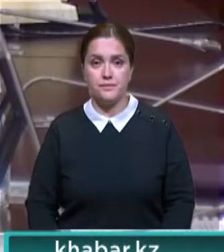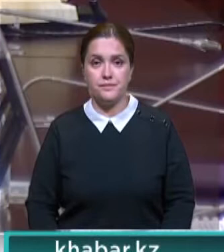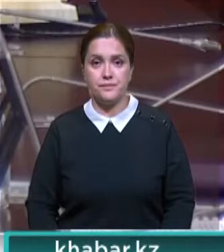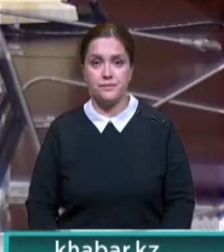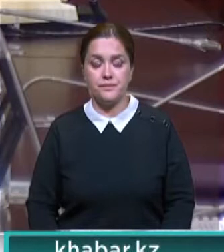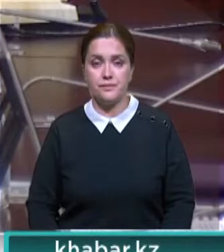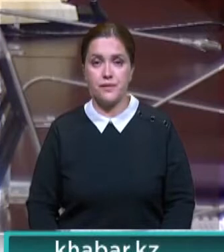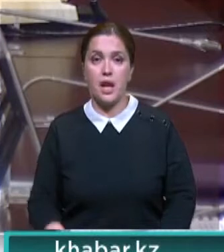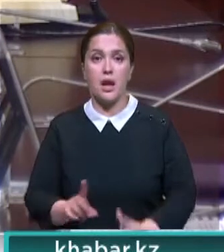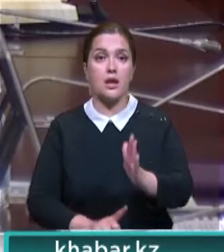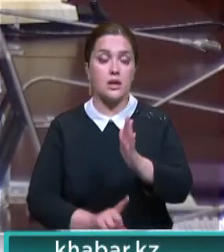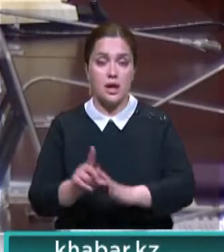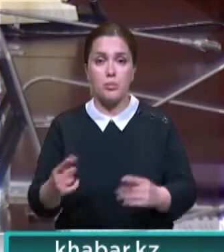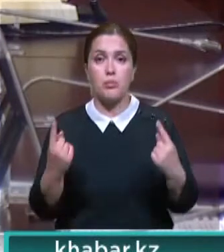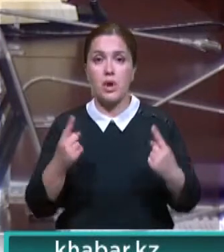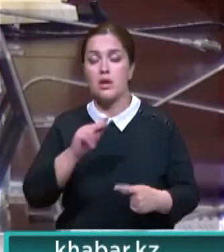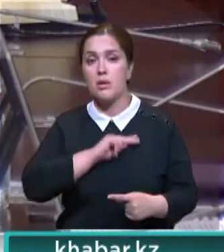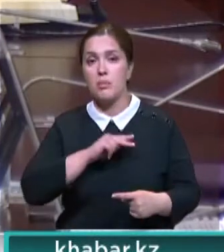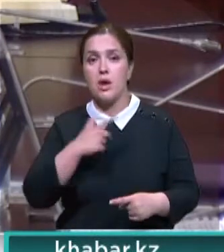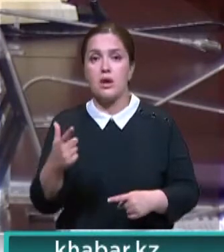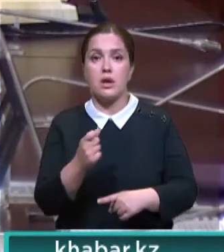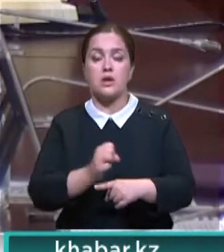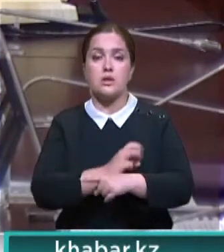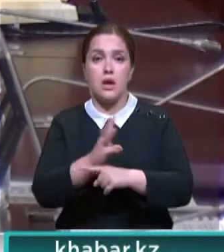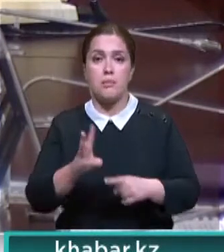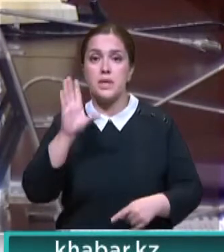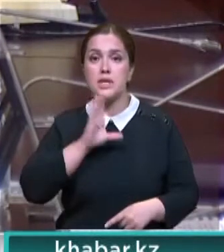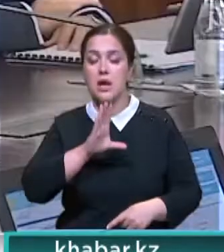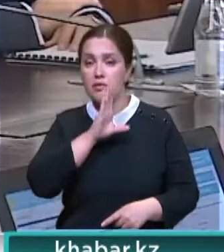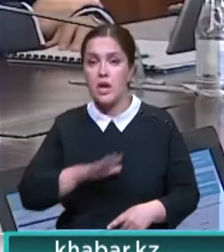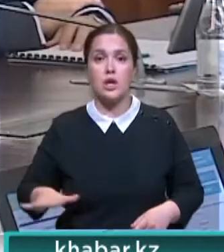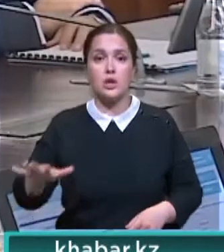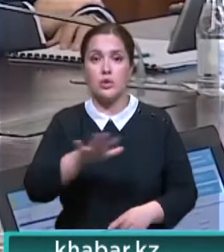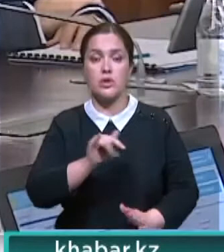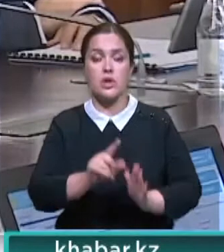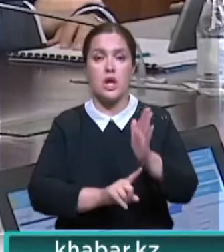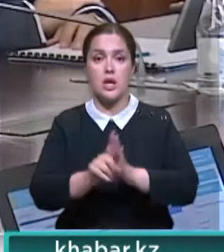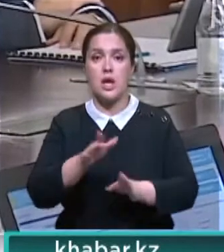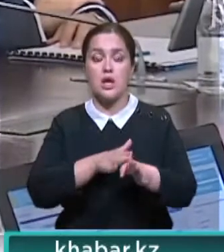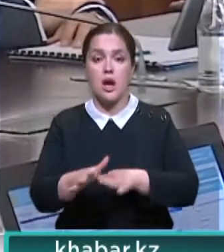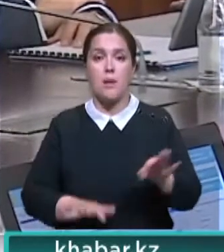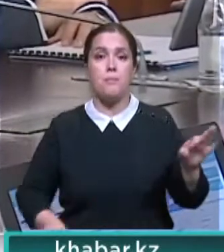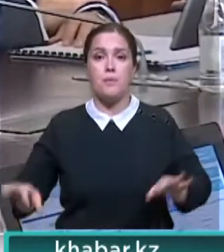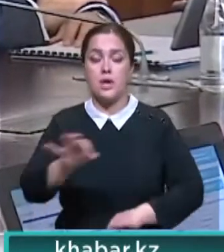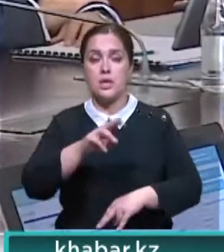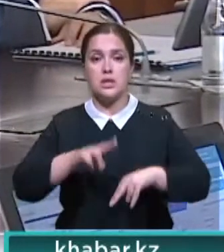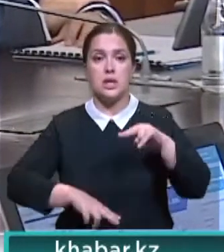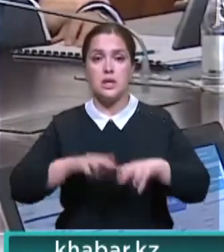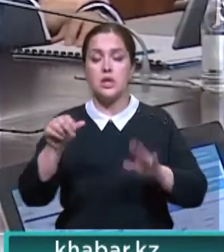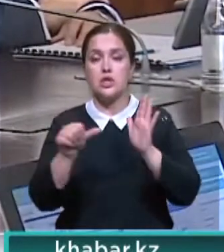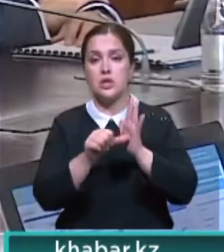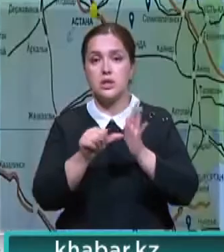Начаты масштабные работы по газификации северных регионов страны. Стартовала реализация проектов строительства шести